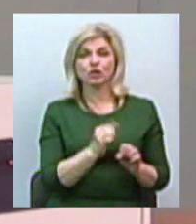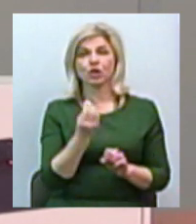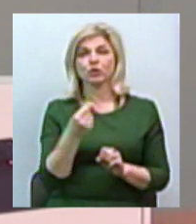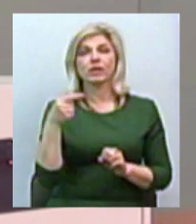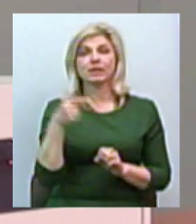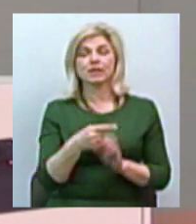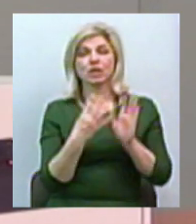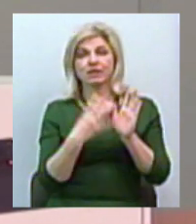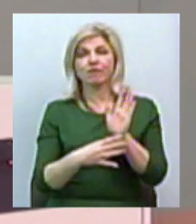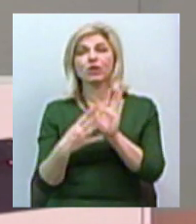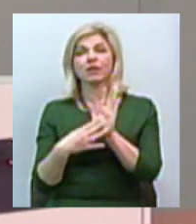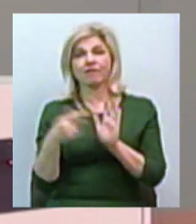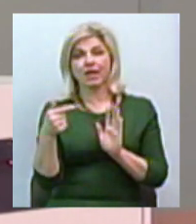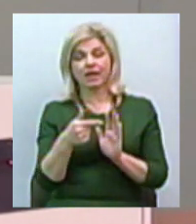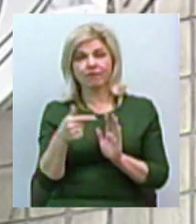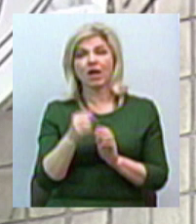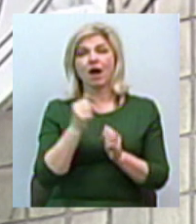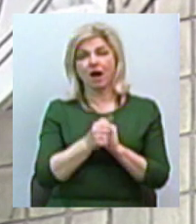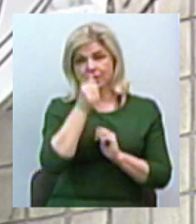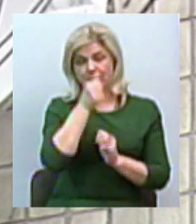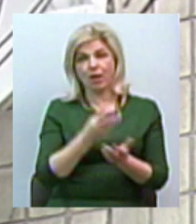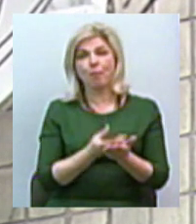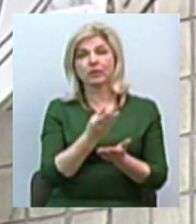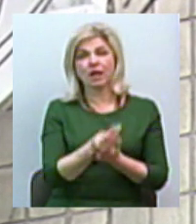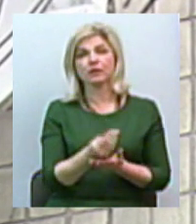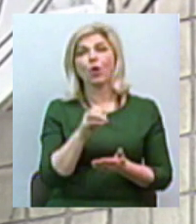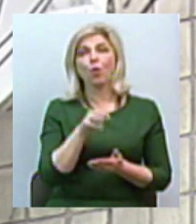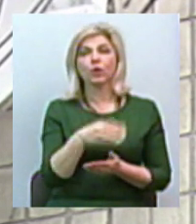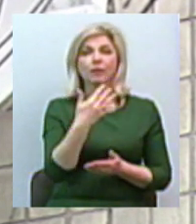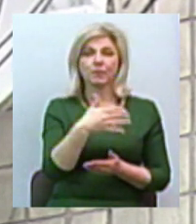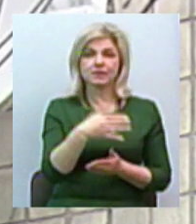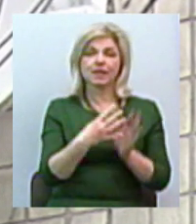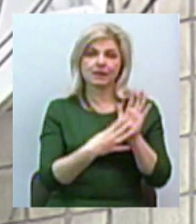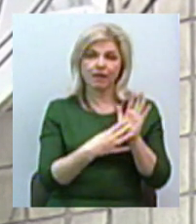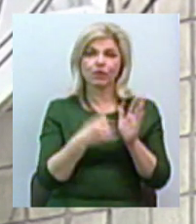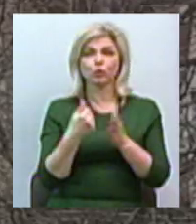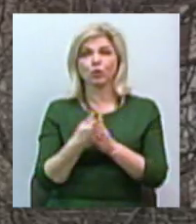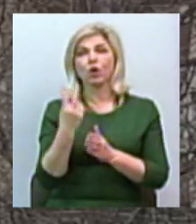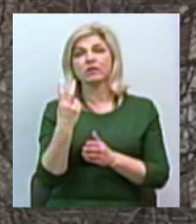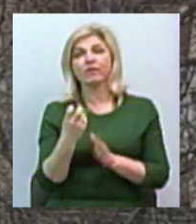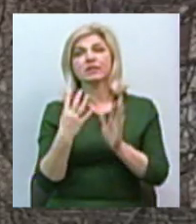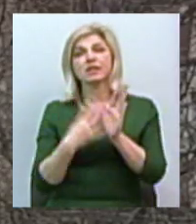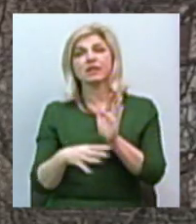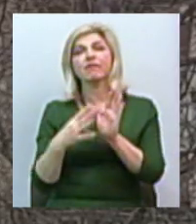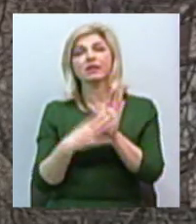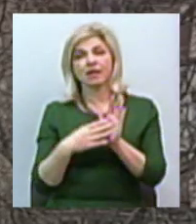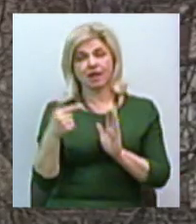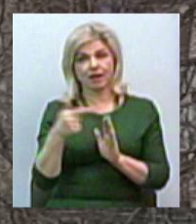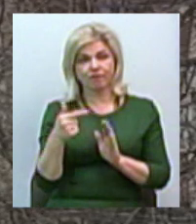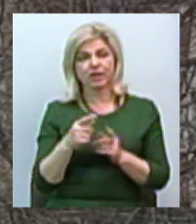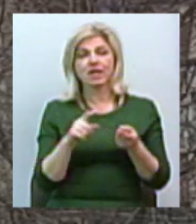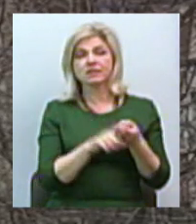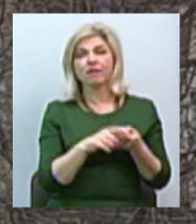1099 гривень, а щомісячна оплата коливається від 59 до 299 гривень, в